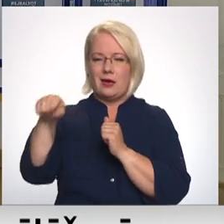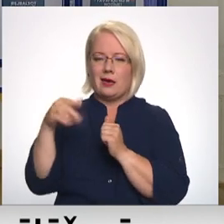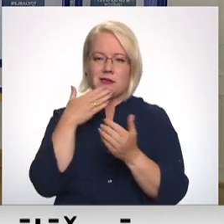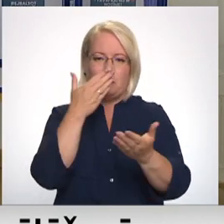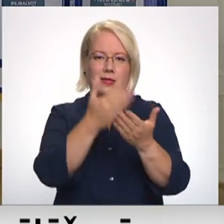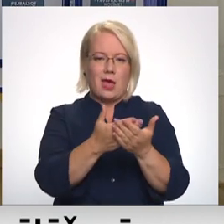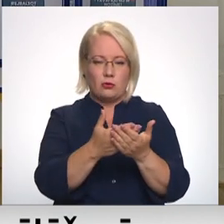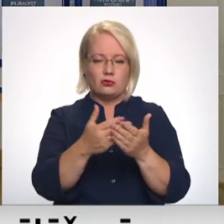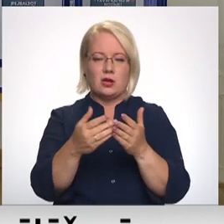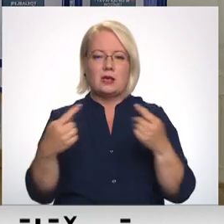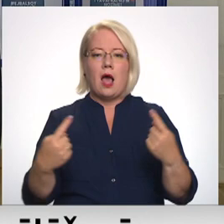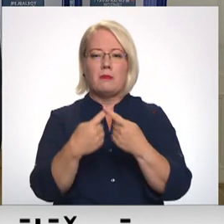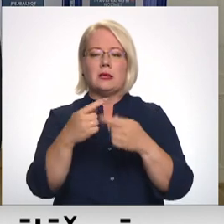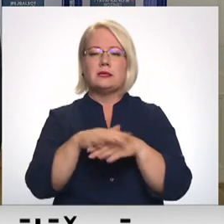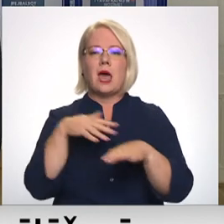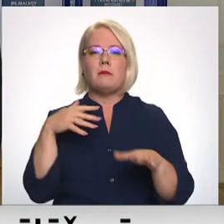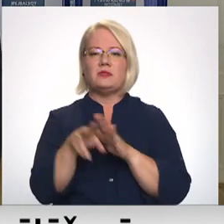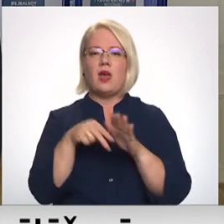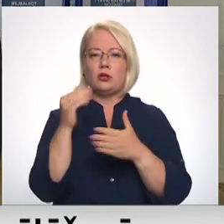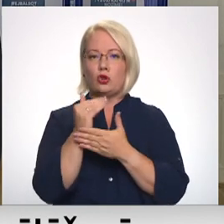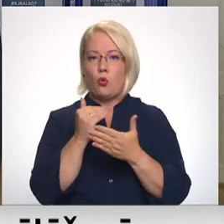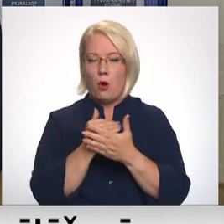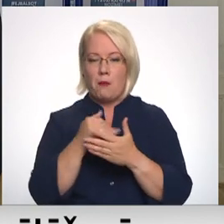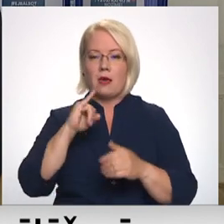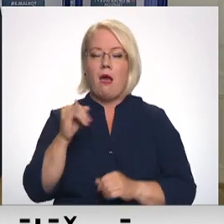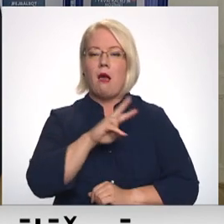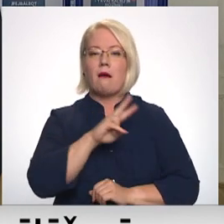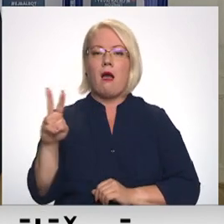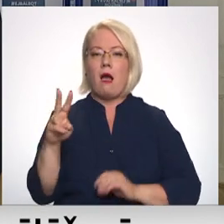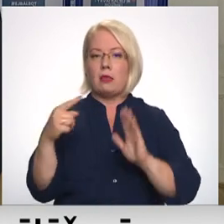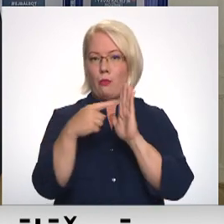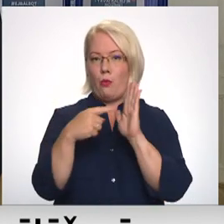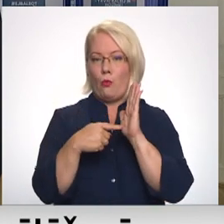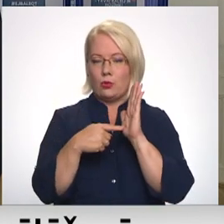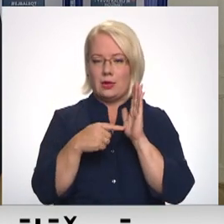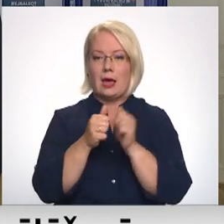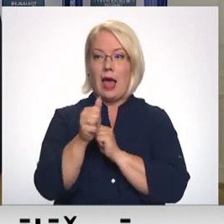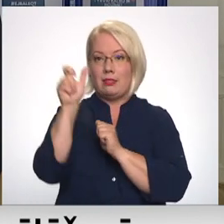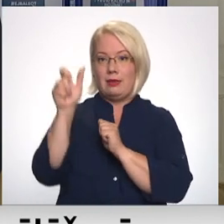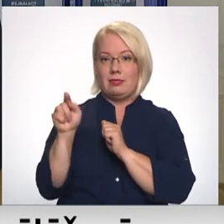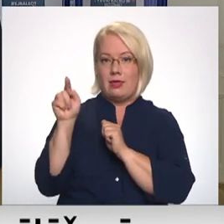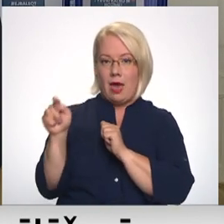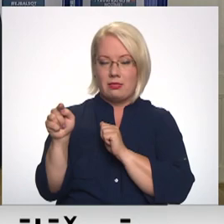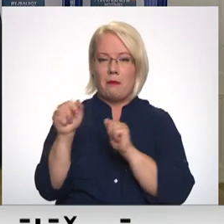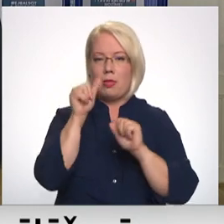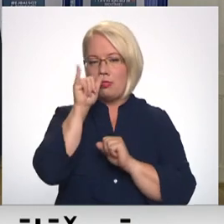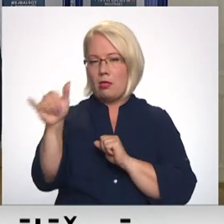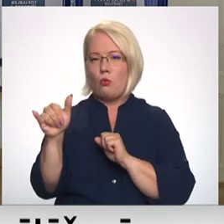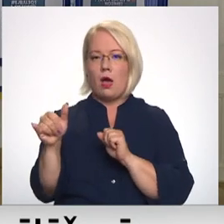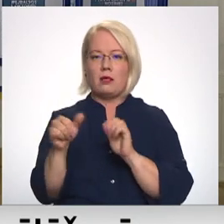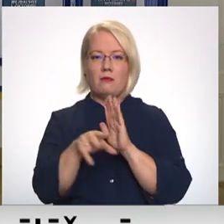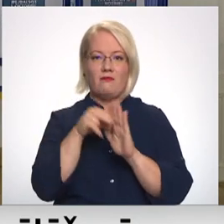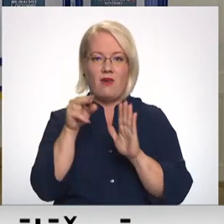atbilst sajumas vēlēšana likuma. Ja kāds no šiem punktiem, kas nevēl kandidātam kandidētu vēlēšanās, tad